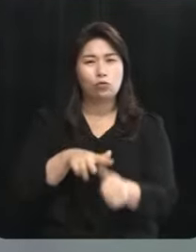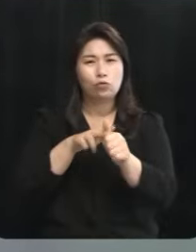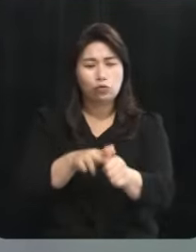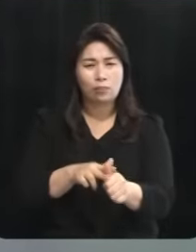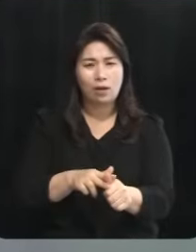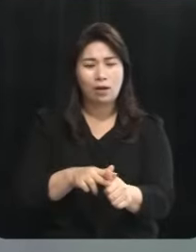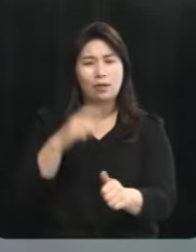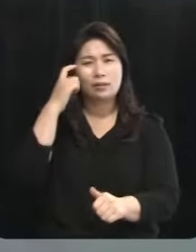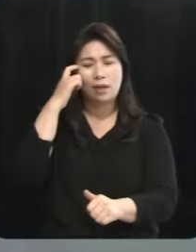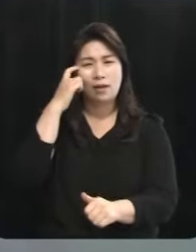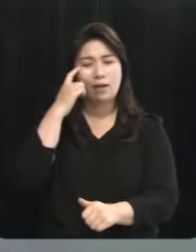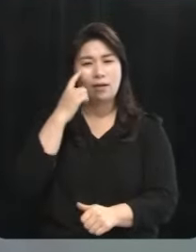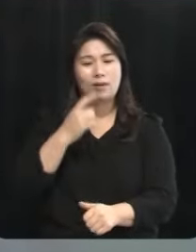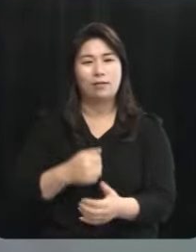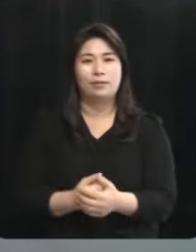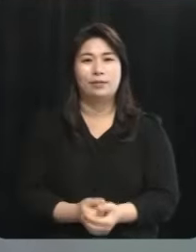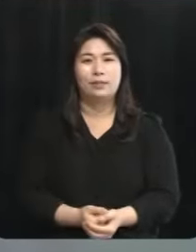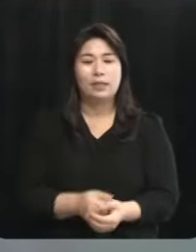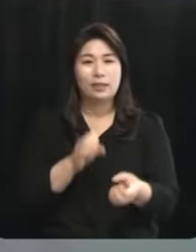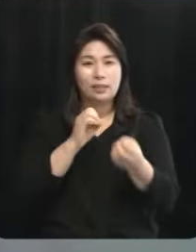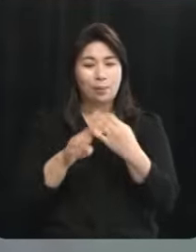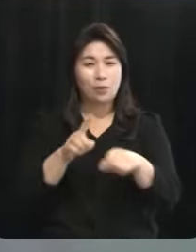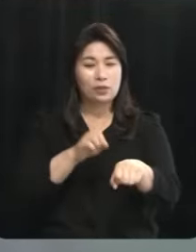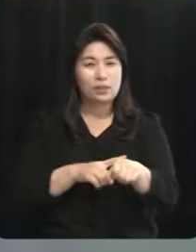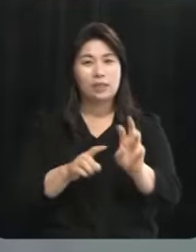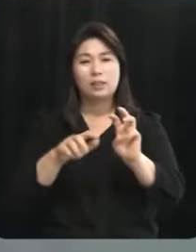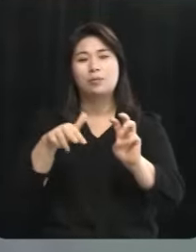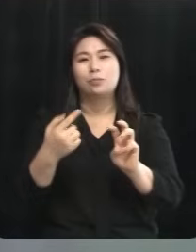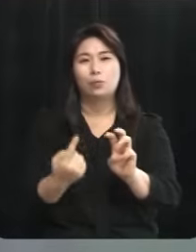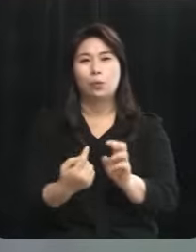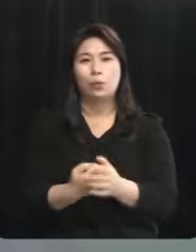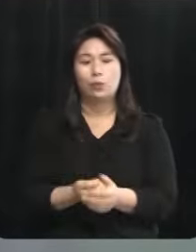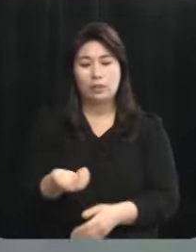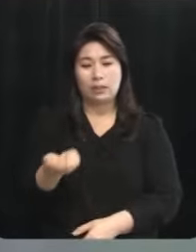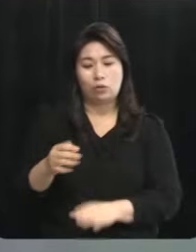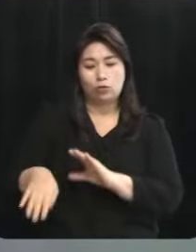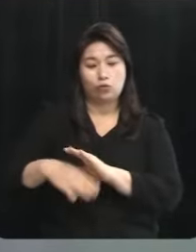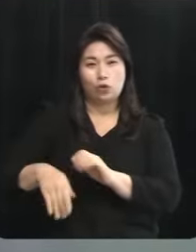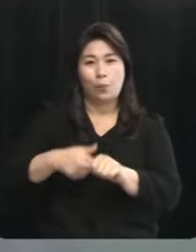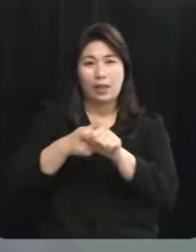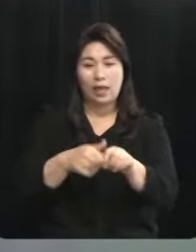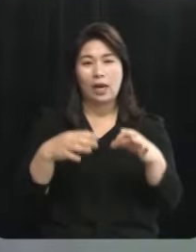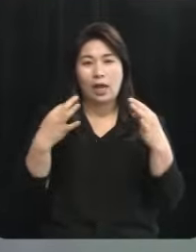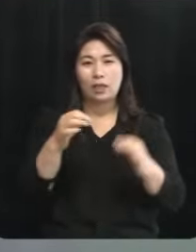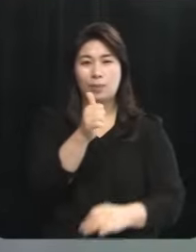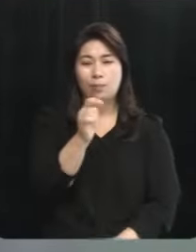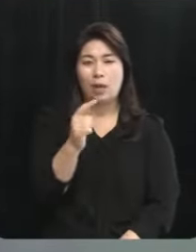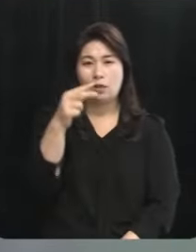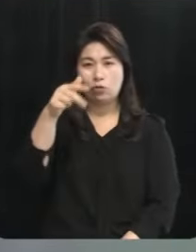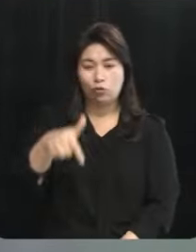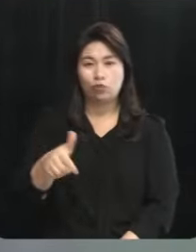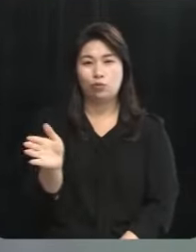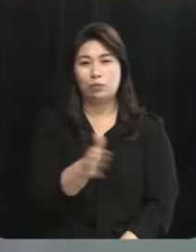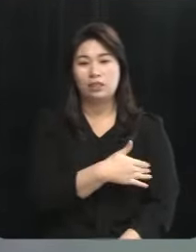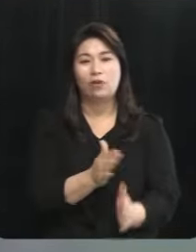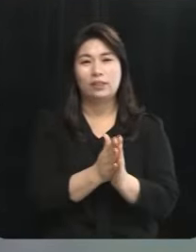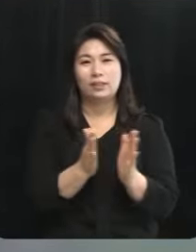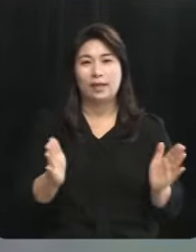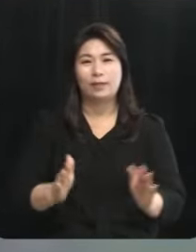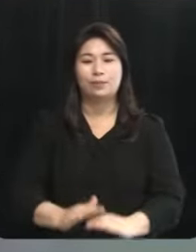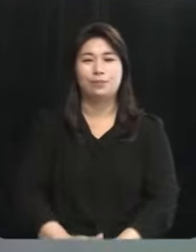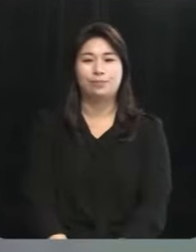듣도록 하겠습니다 답변 시간은 30초고요 사전에 추첨에 따라서 김한규 후보부터 듣도록 하겠습니다